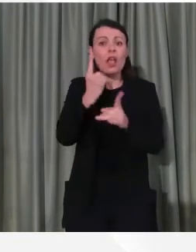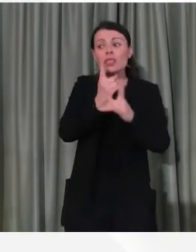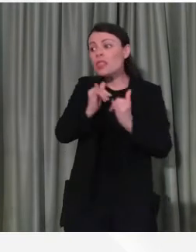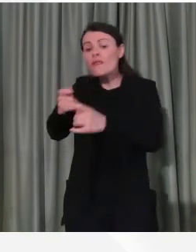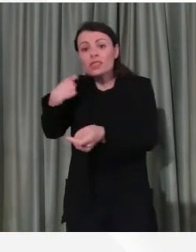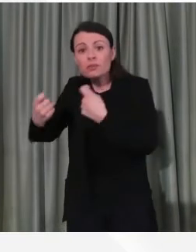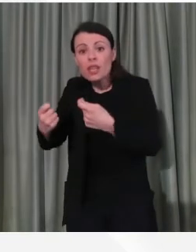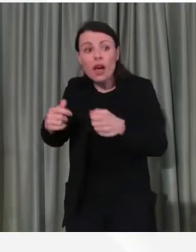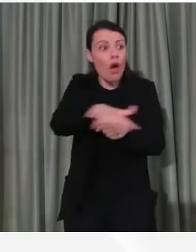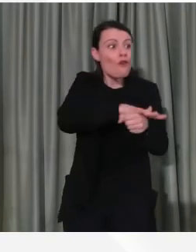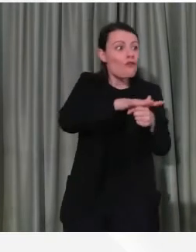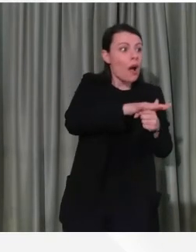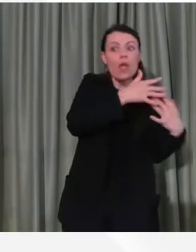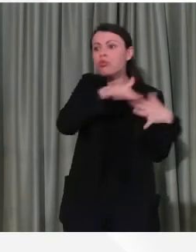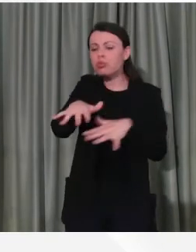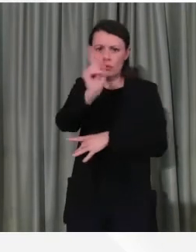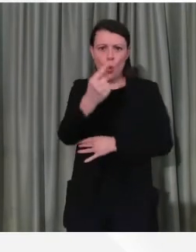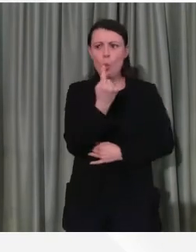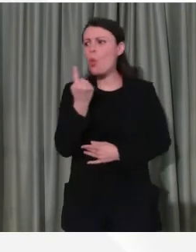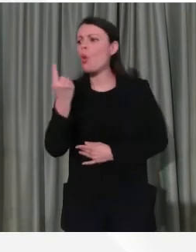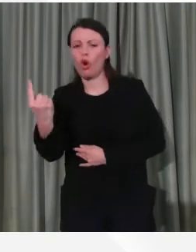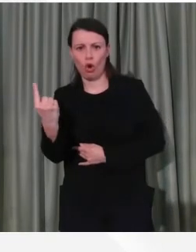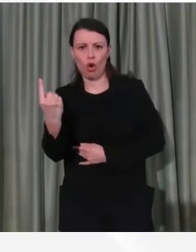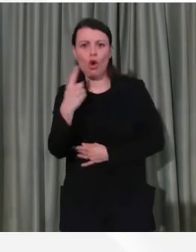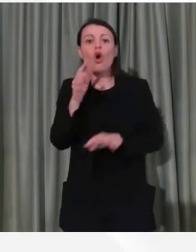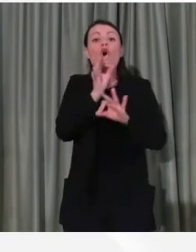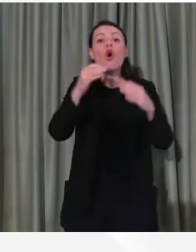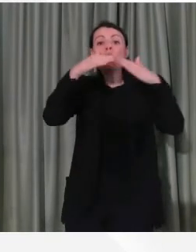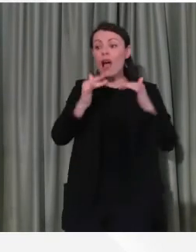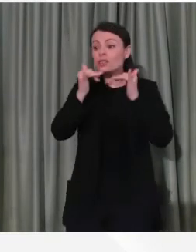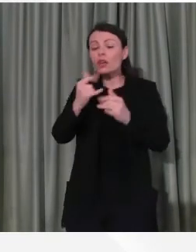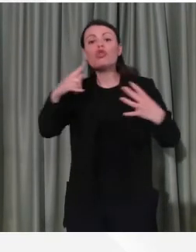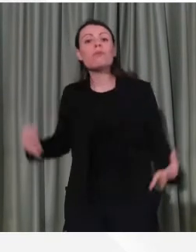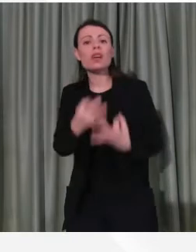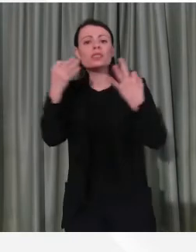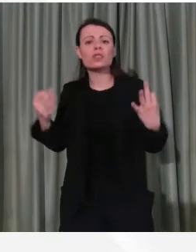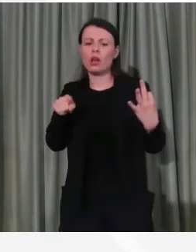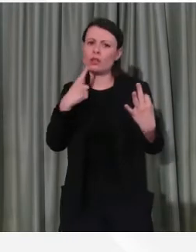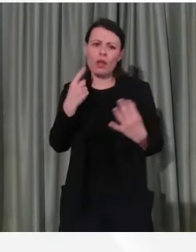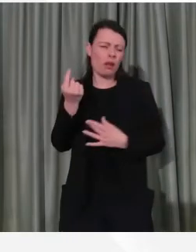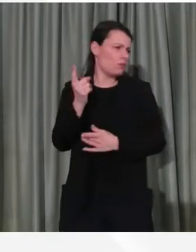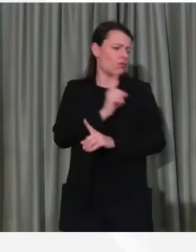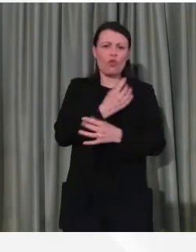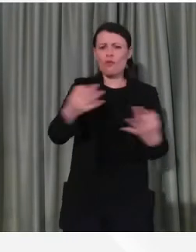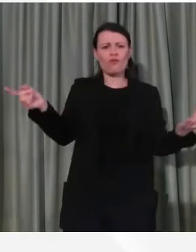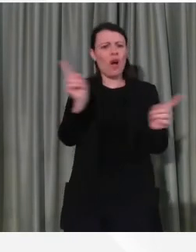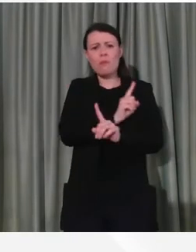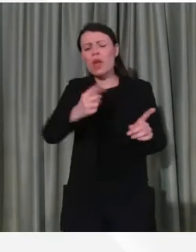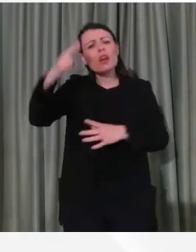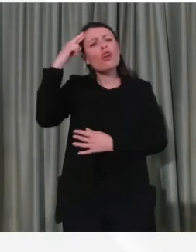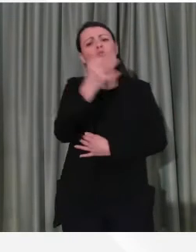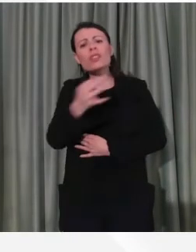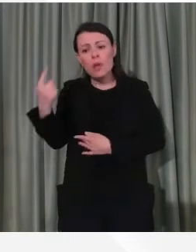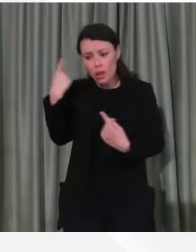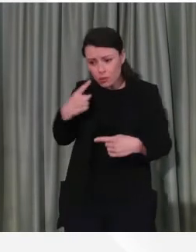la passeggiata fuori di casa. È estremamente negativa. Ricordiamoci che mettiamo a repentaglio non solo la nostra salute